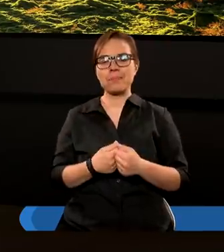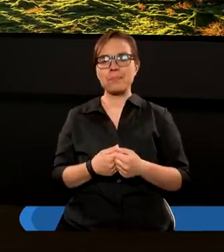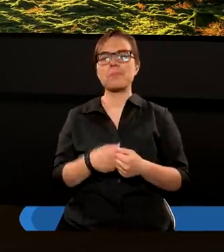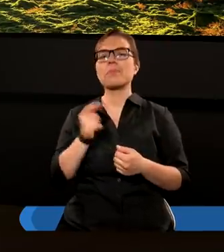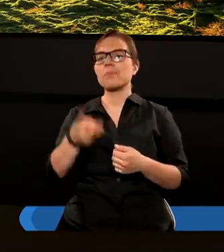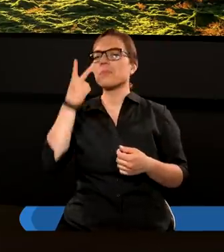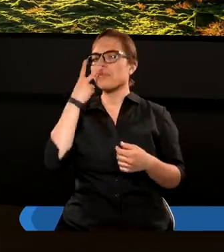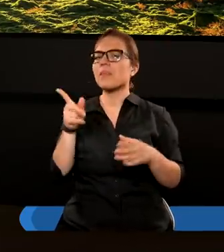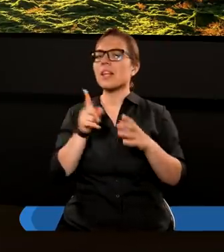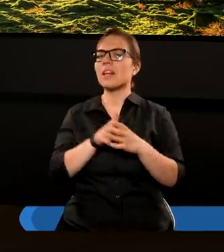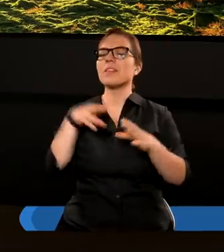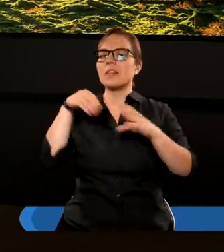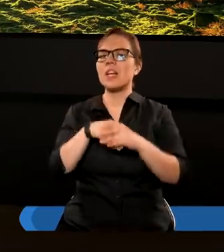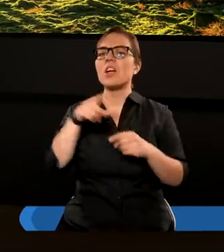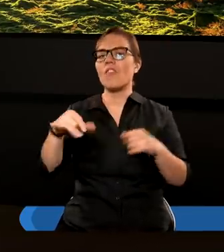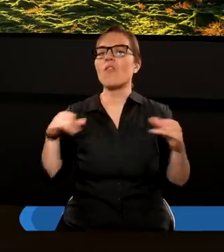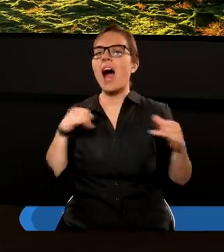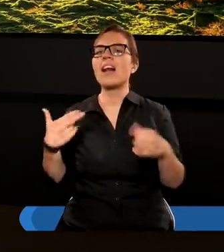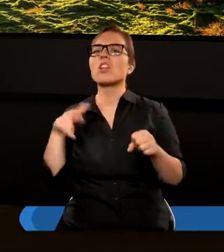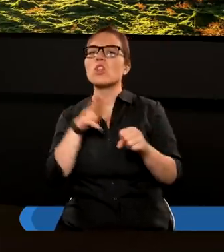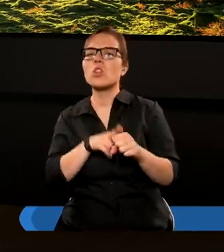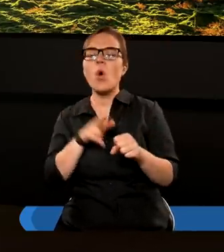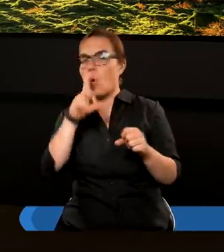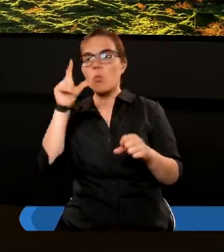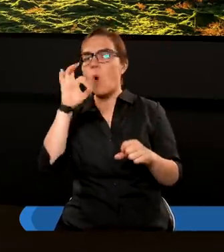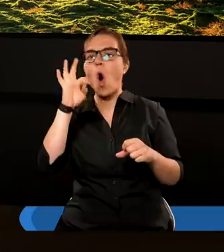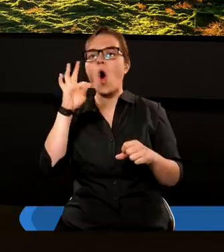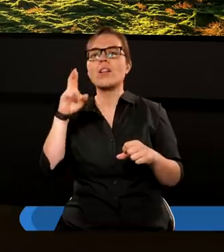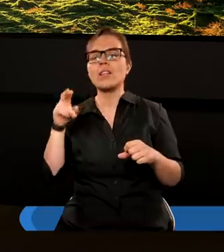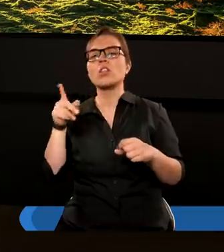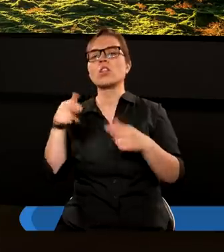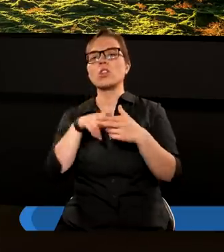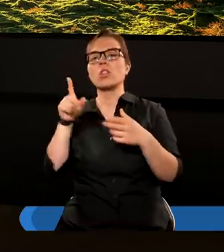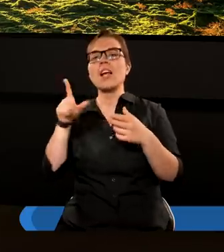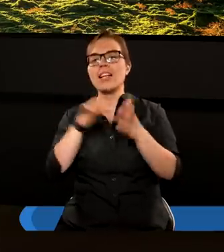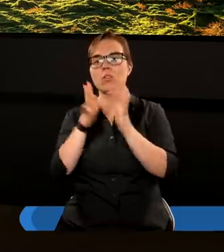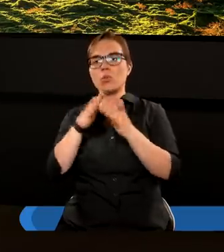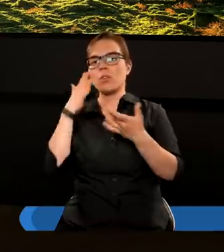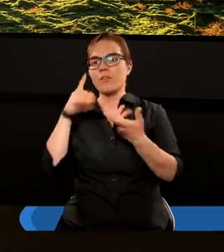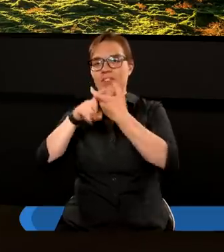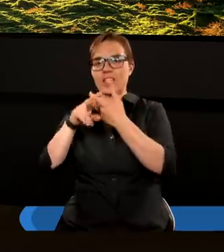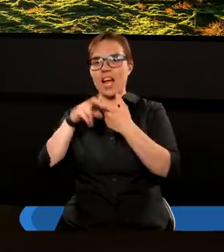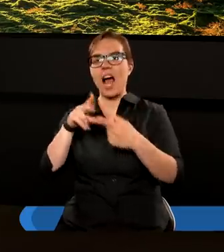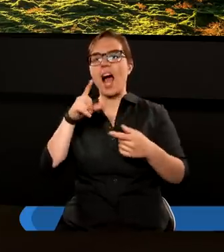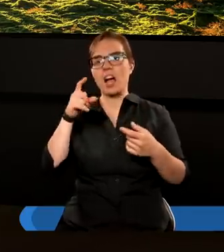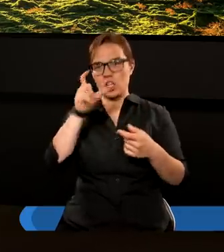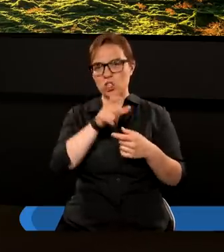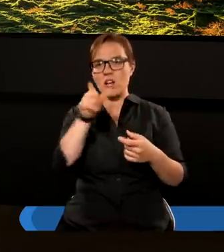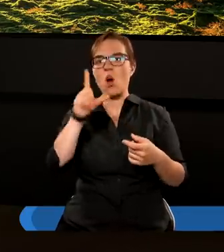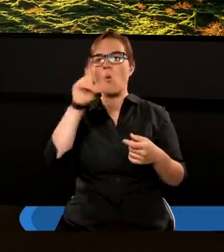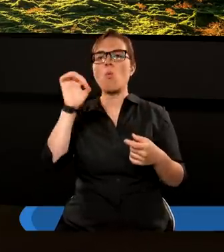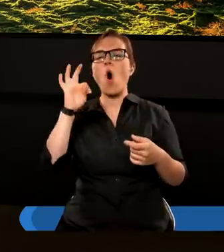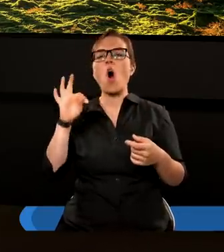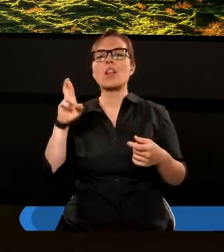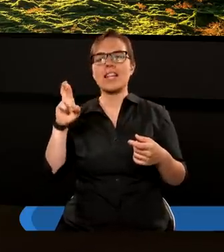teraz o tym łotrze, który wisi na krzyżu. No Jezus mógł mu powiedzieć, a widzisz,